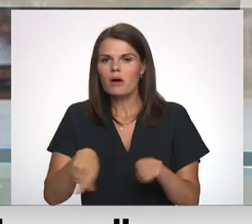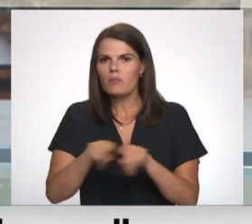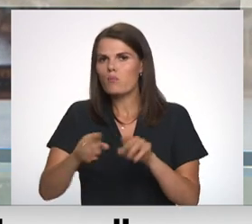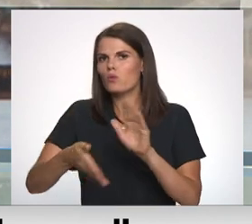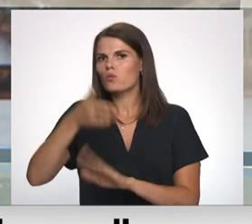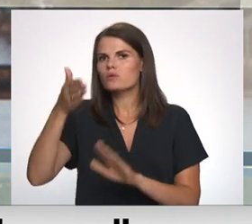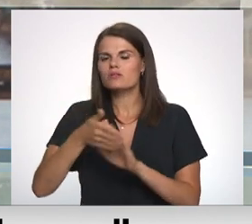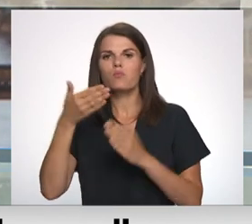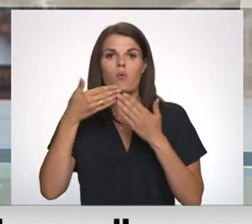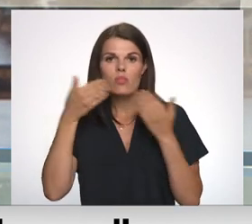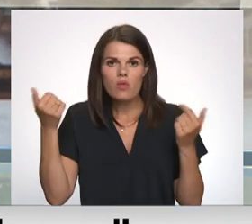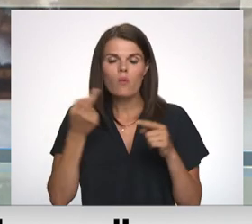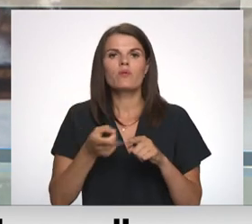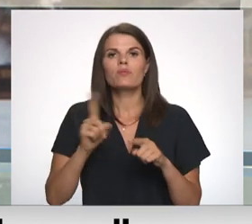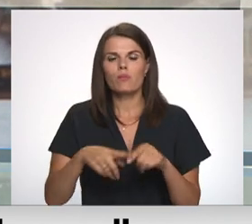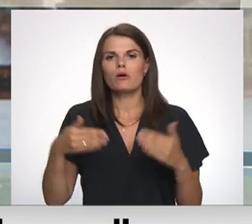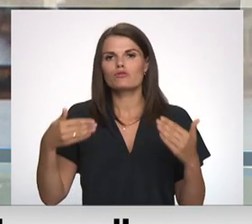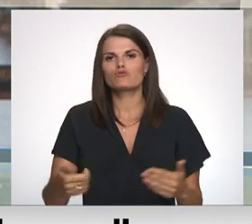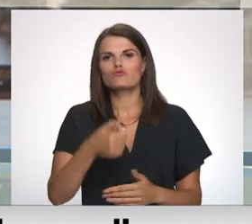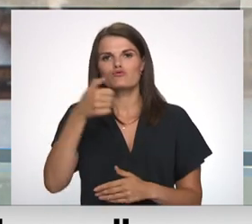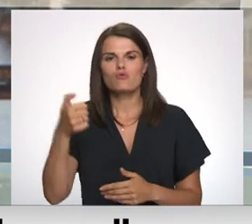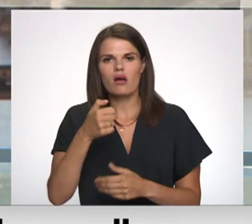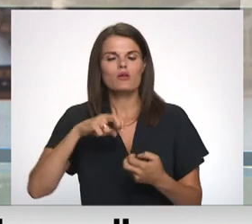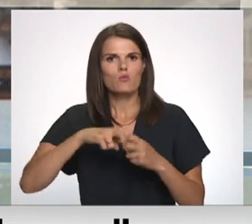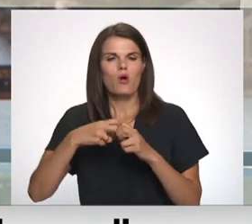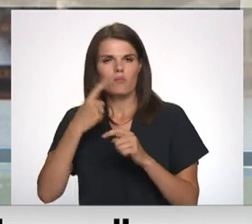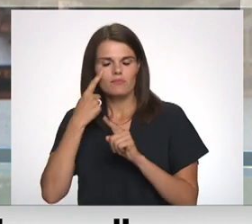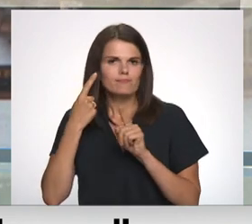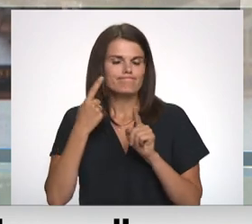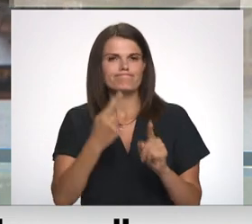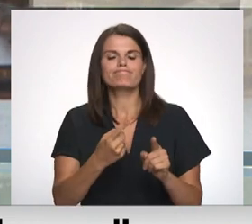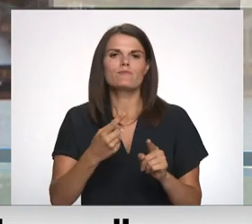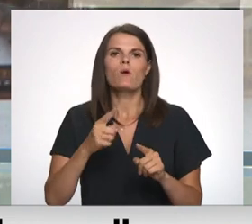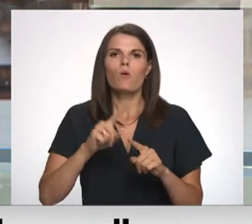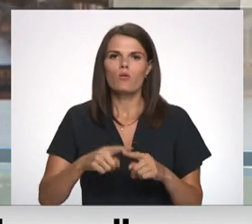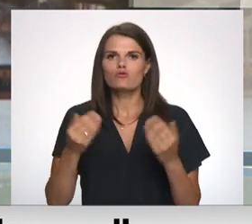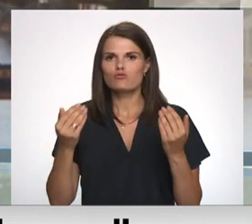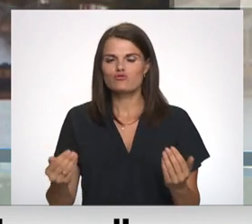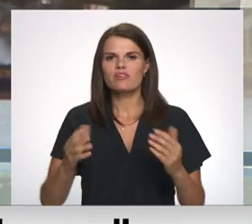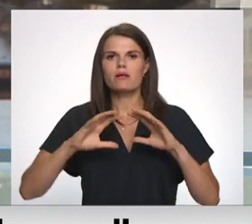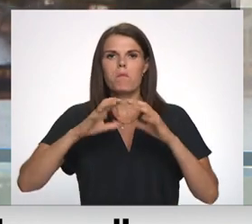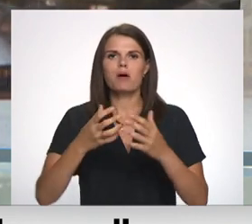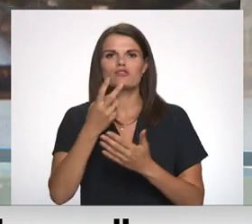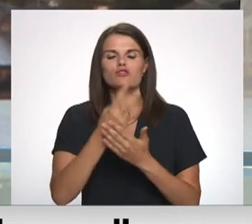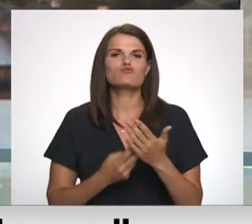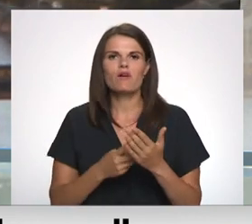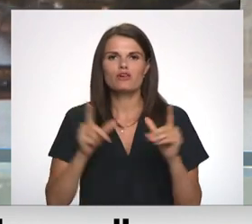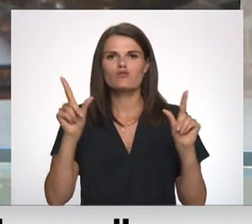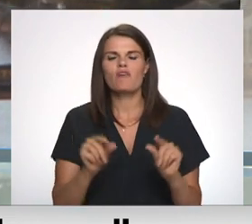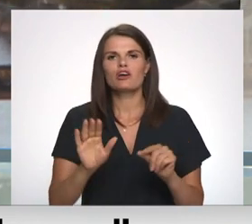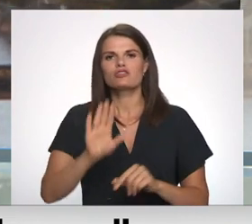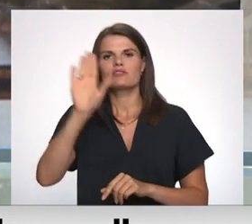dienesti, mediķi un glābēji problēmai pievērš uzmanību. Šodien pasaules noslīgšanas novēršanas dienā